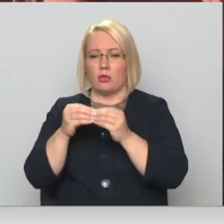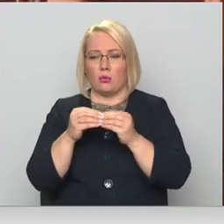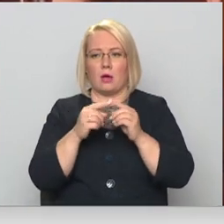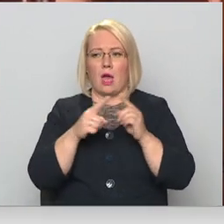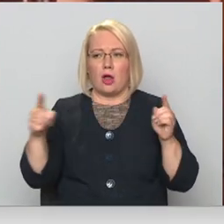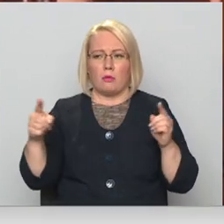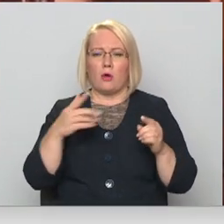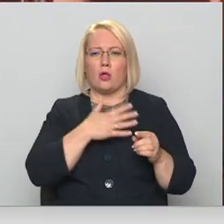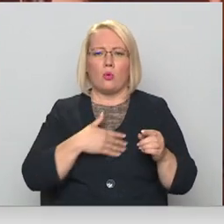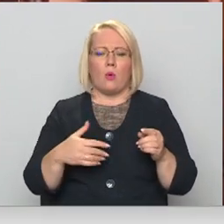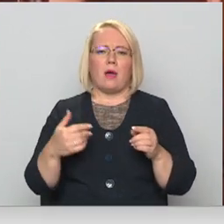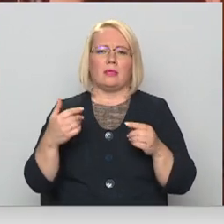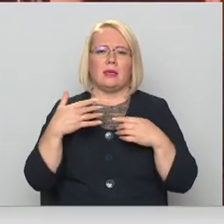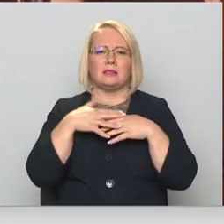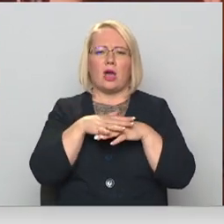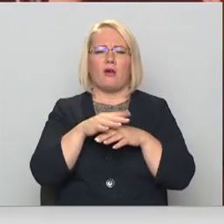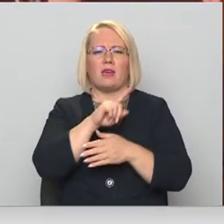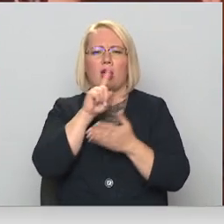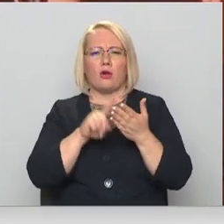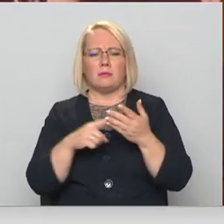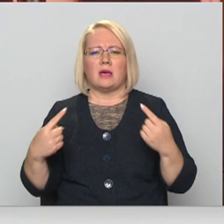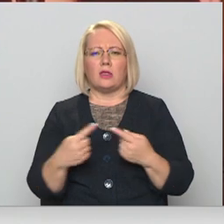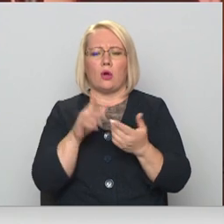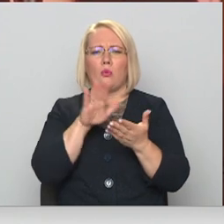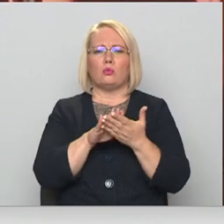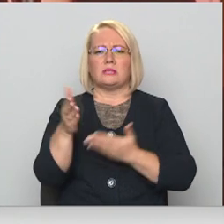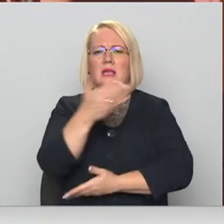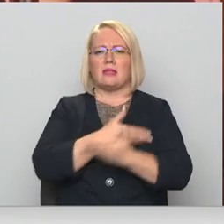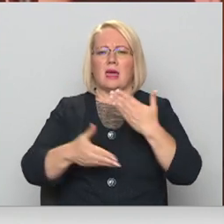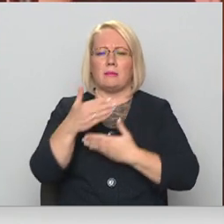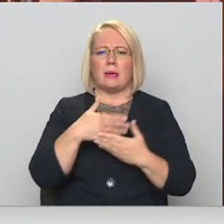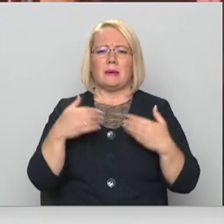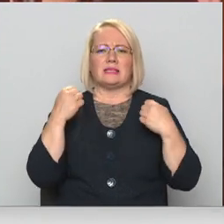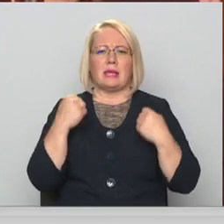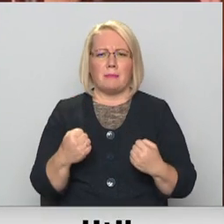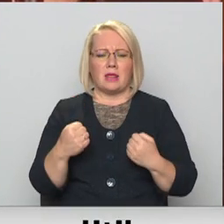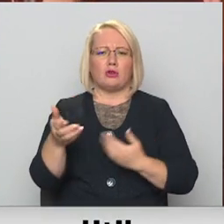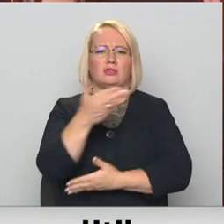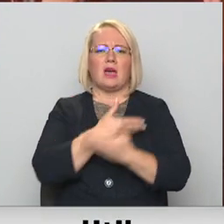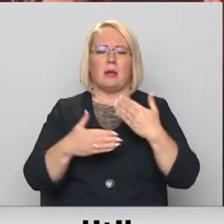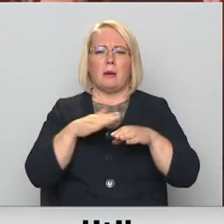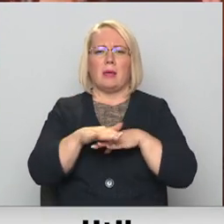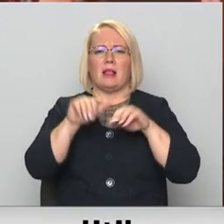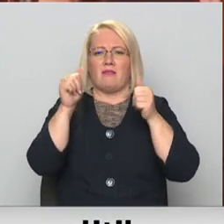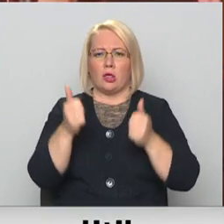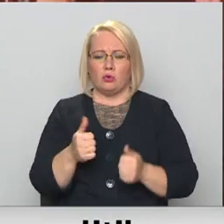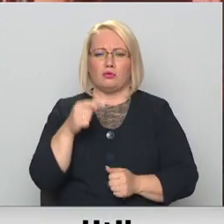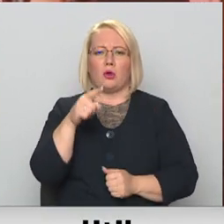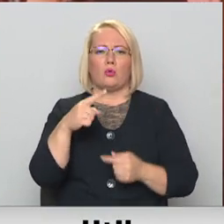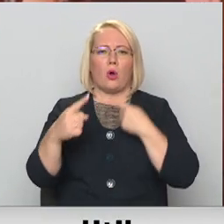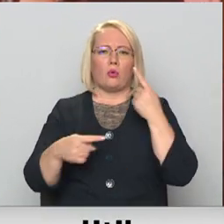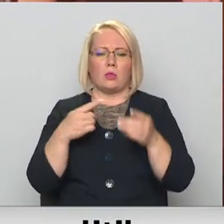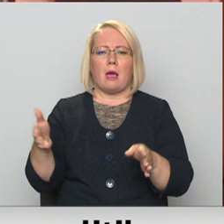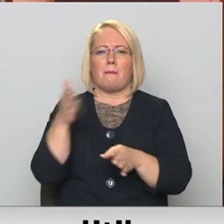caurvīšas jautājums attiecībā uz sadarbības stiprināšanu un sadarbības pilnveidošanu. Par to mēs runājām pirms